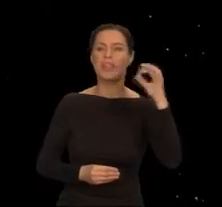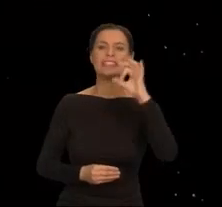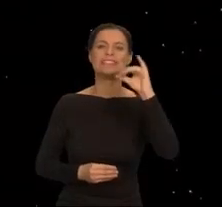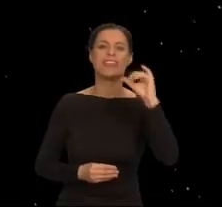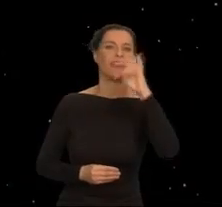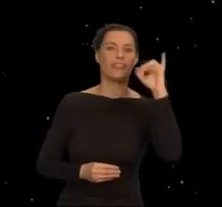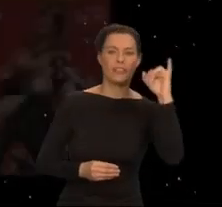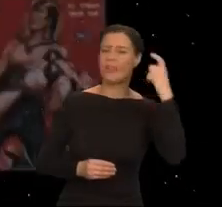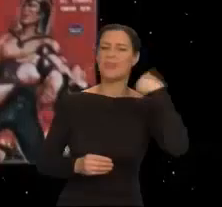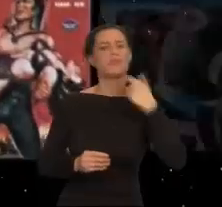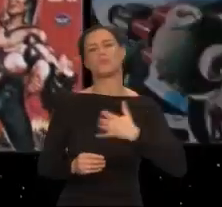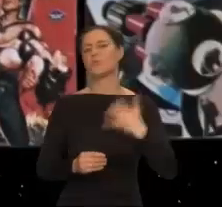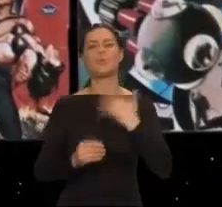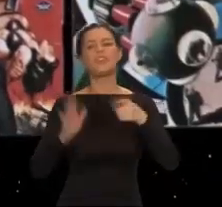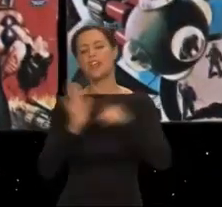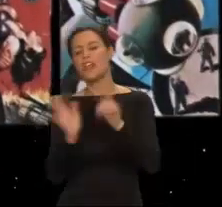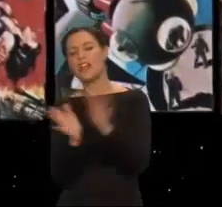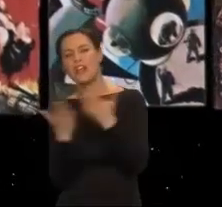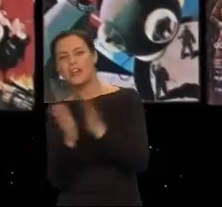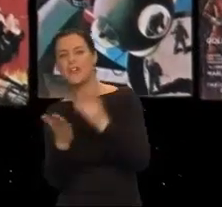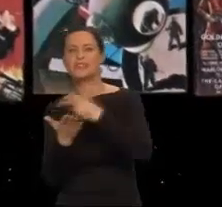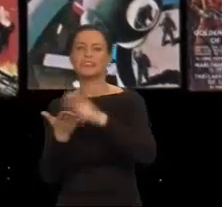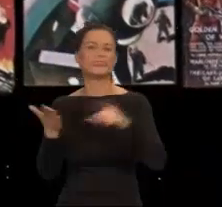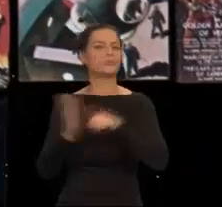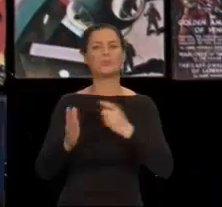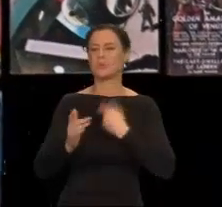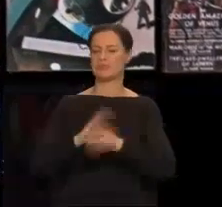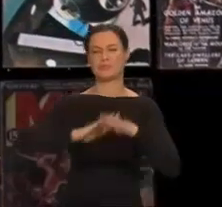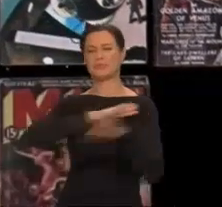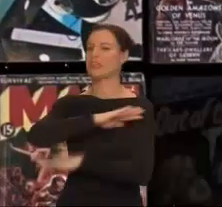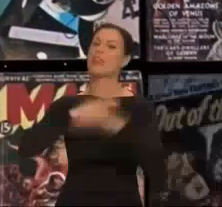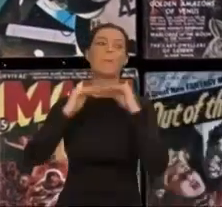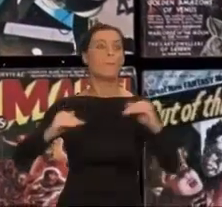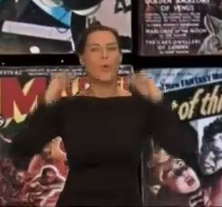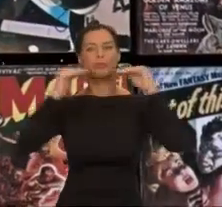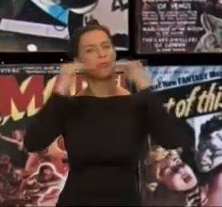Krytycy nie traktowali poważnie ówczesnych, szmatławych publikacji.